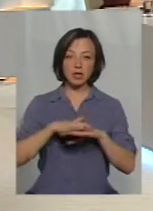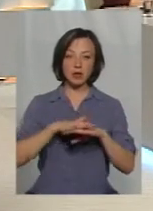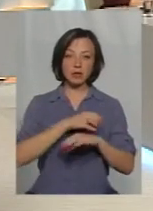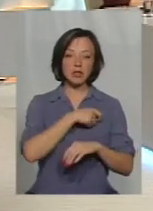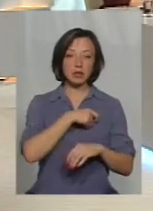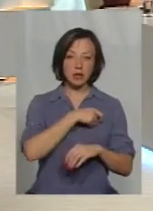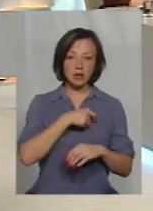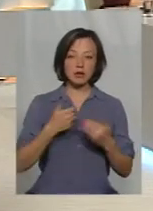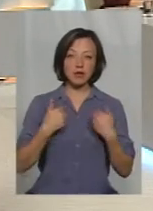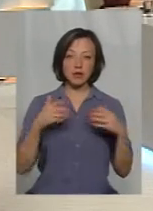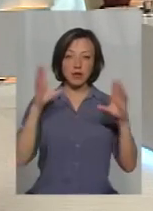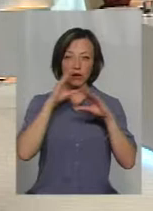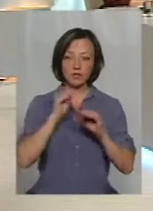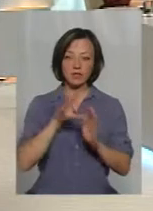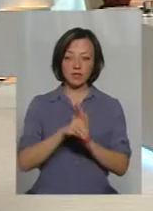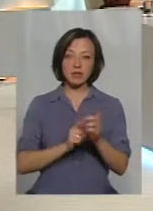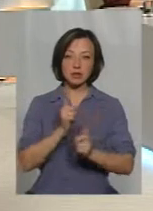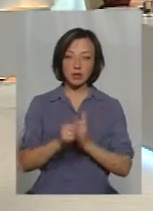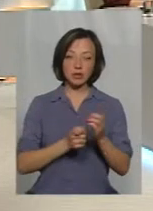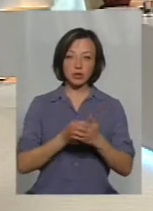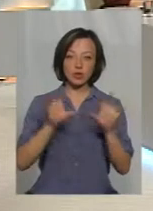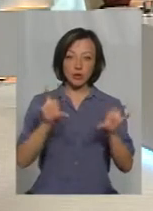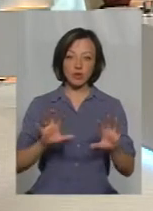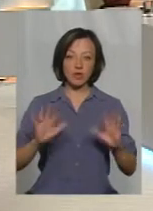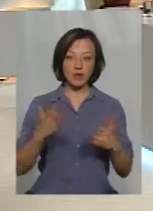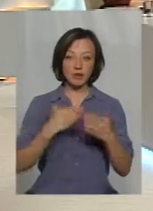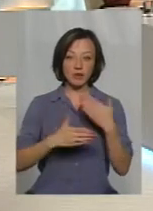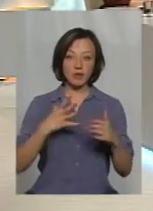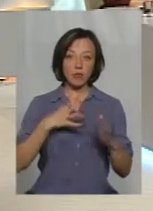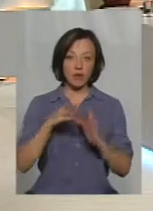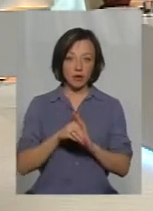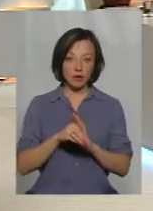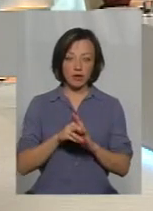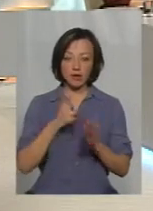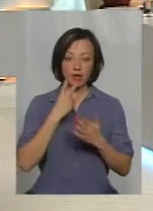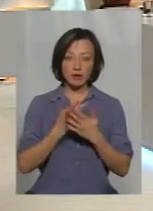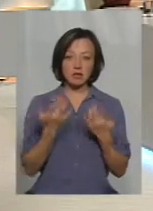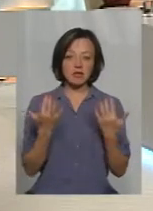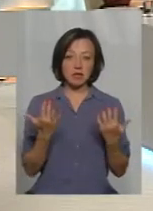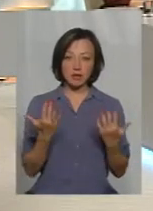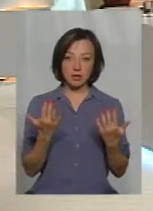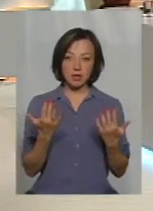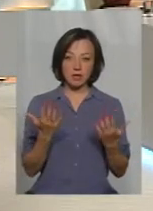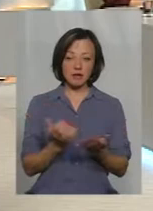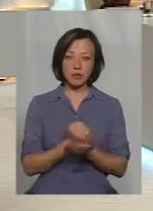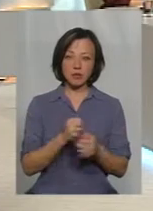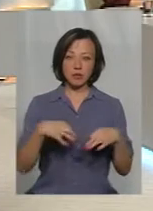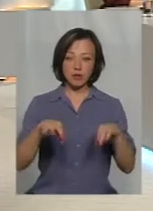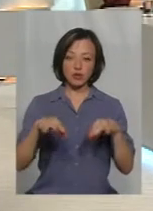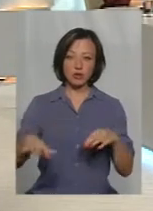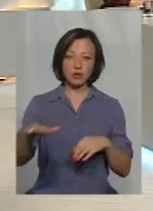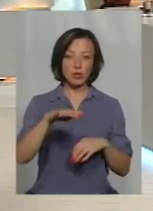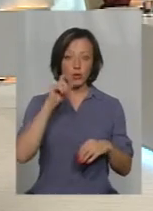депутатами, нам вдалося внести зміни до законодавства. В разі, якщо інвалід помирає, незважаючи, скільки не знаходиться машина на